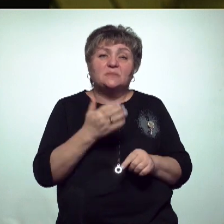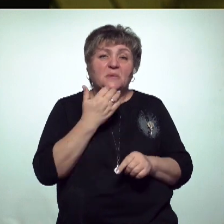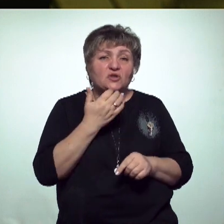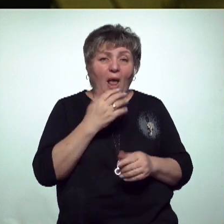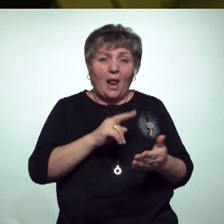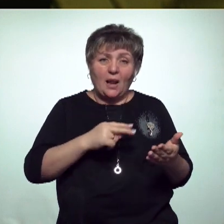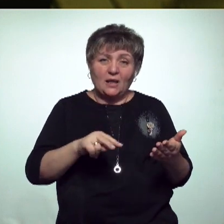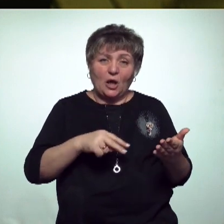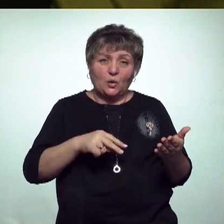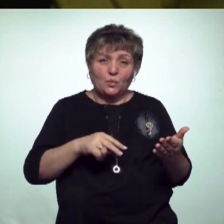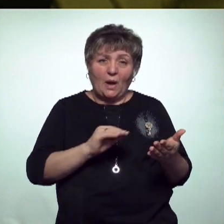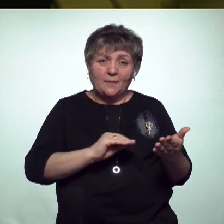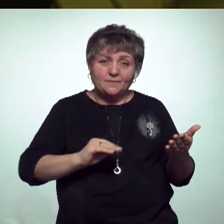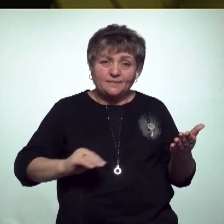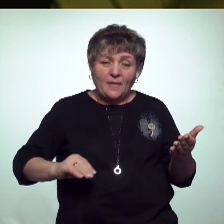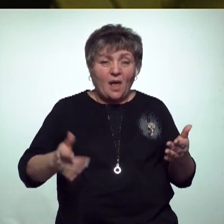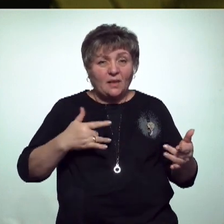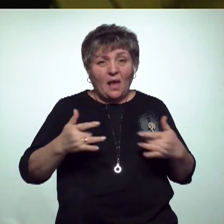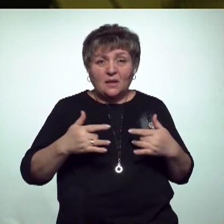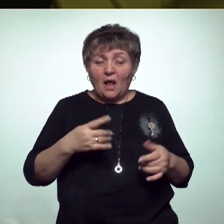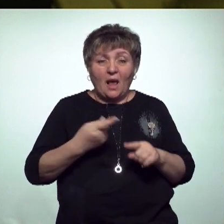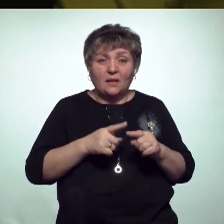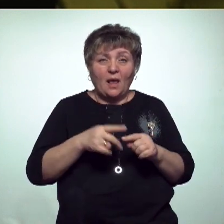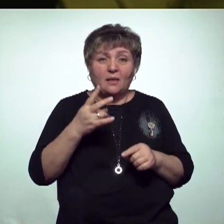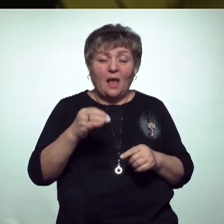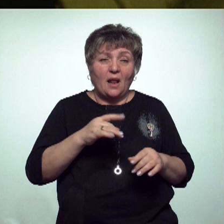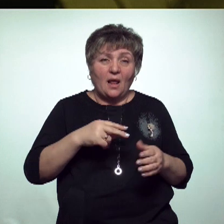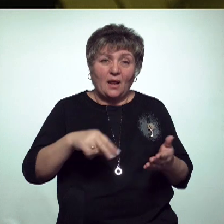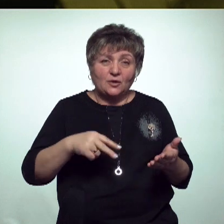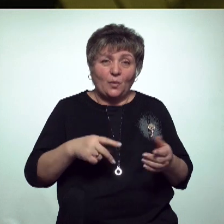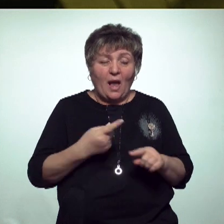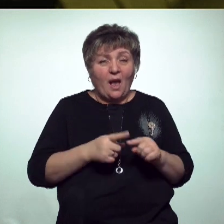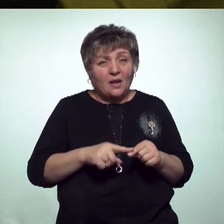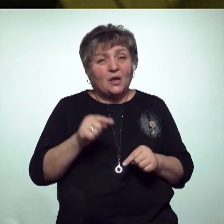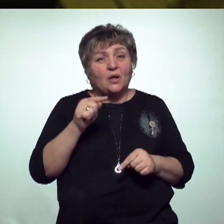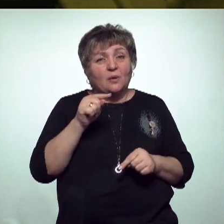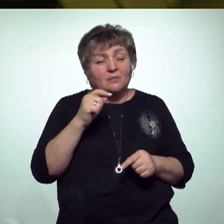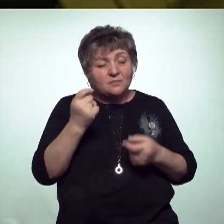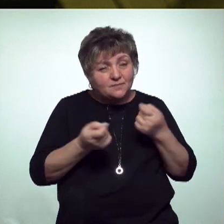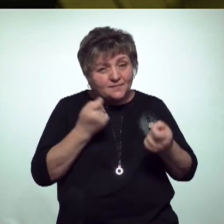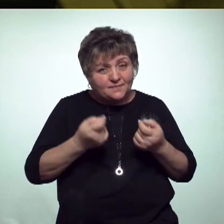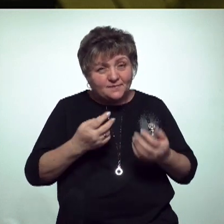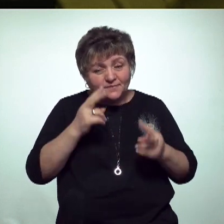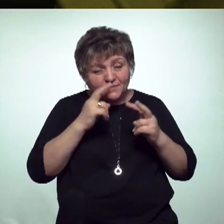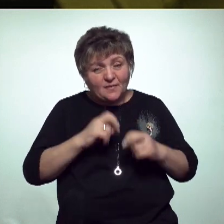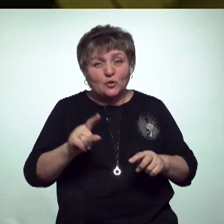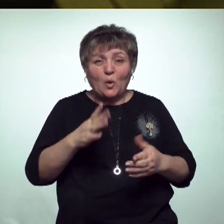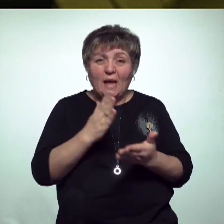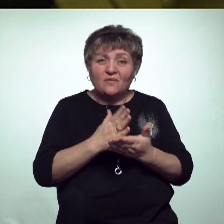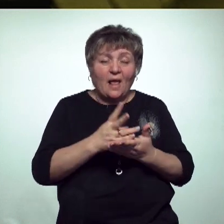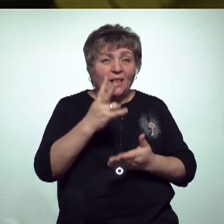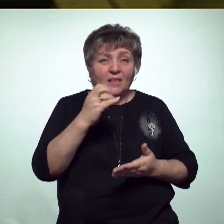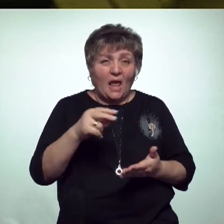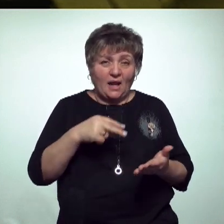всегда есть опасность, а театр – это не литература. Как раз докопаться до того, что там является не